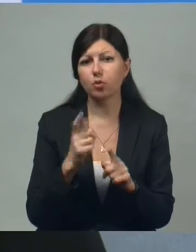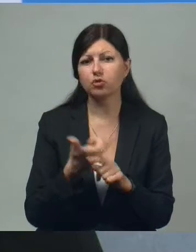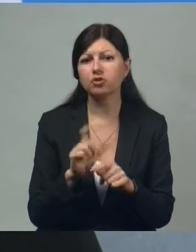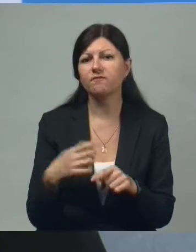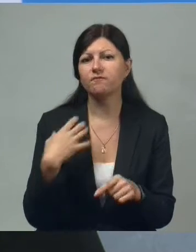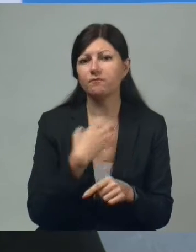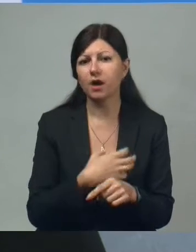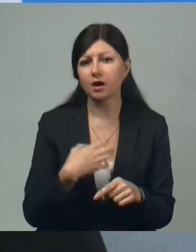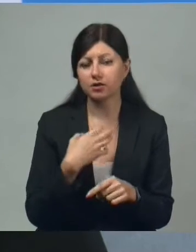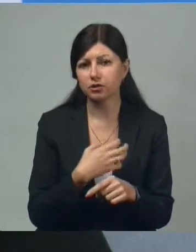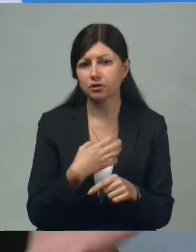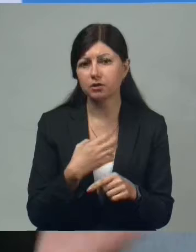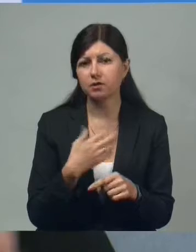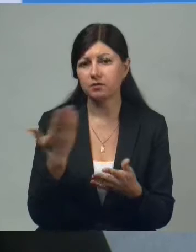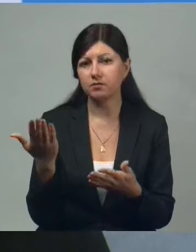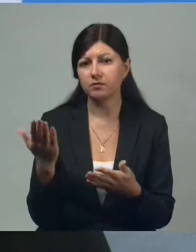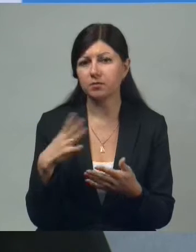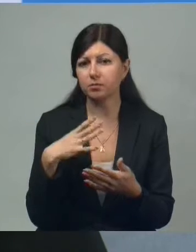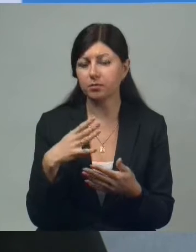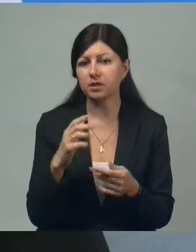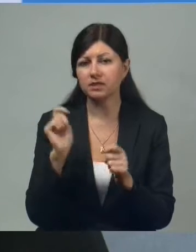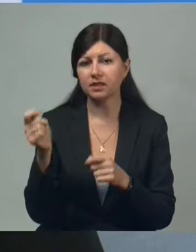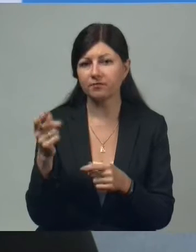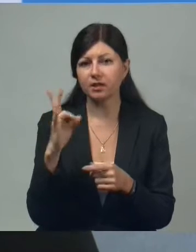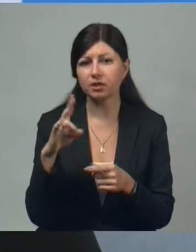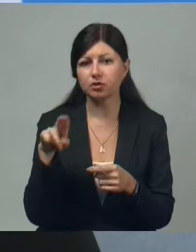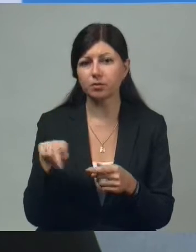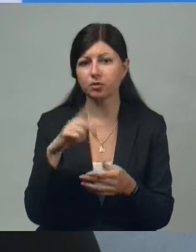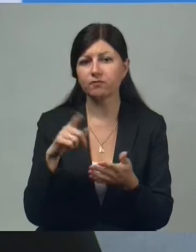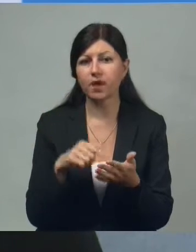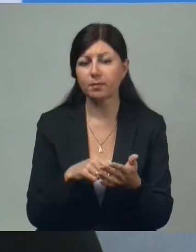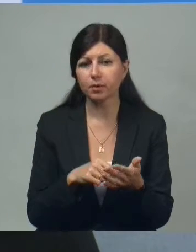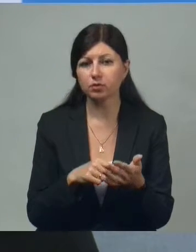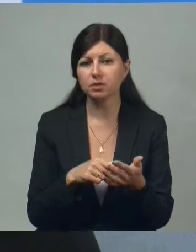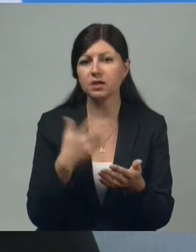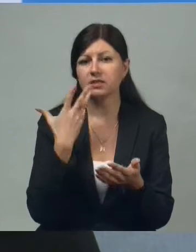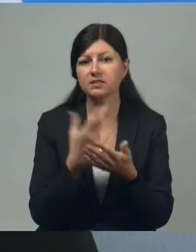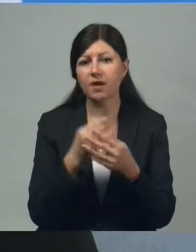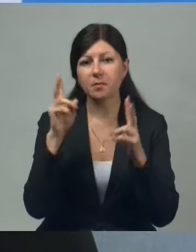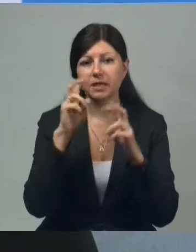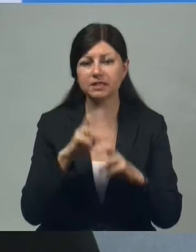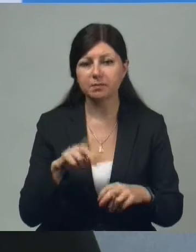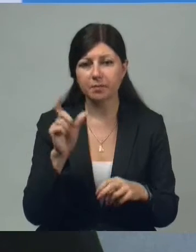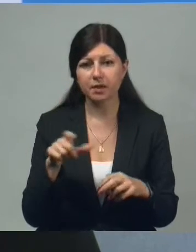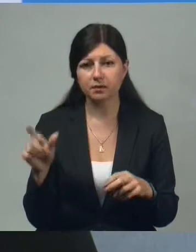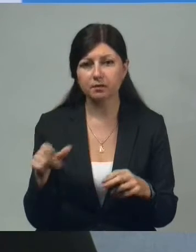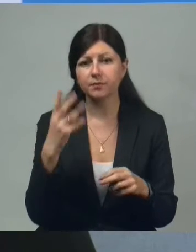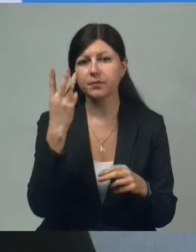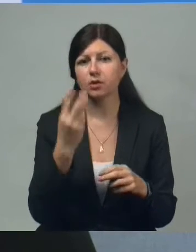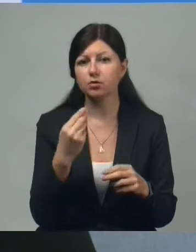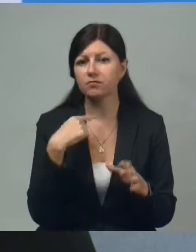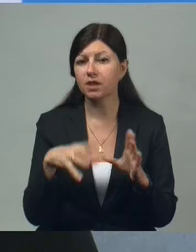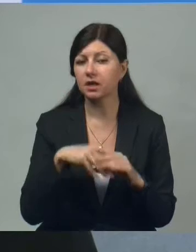важно, как раз вот вы задавали Надежде Петровне, задавали вопрос своим экспертам, трехдневное